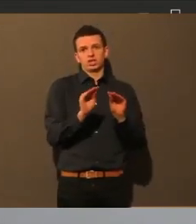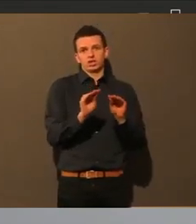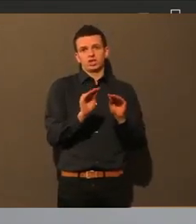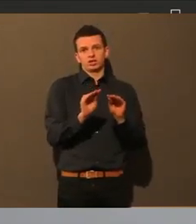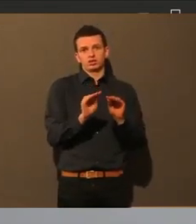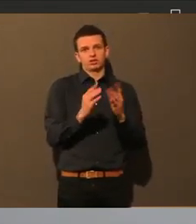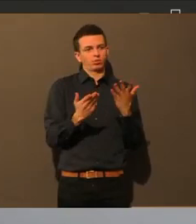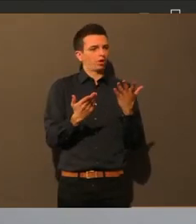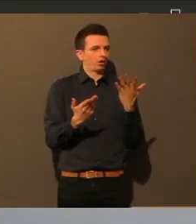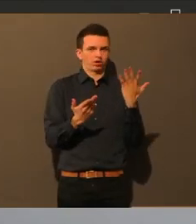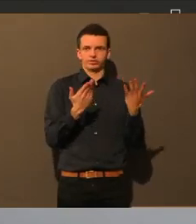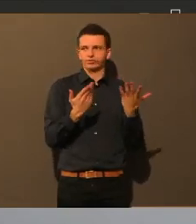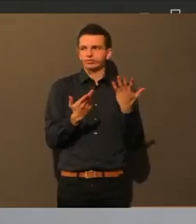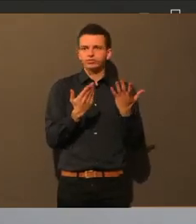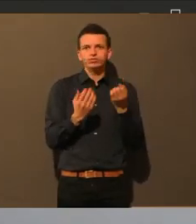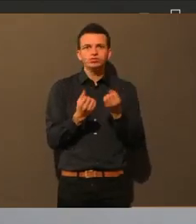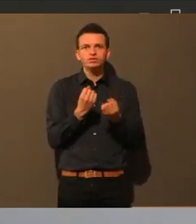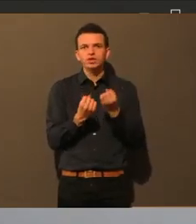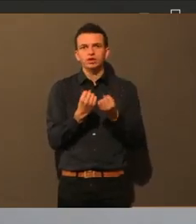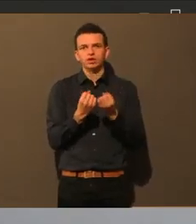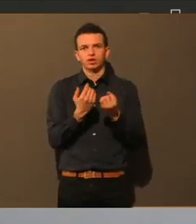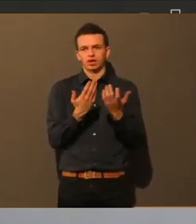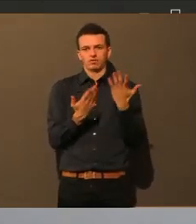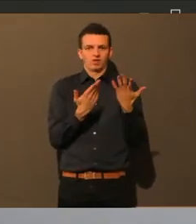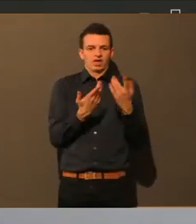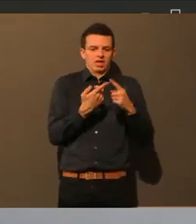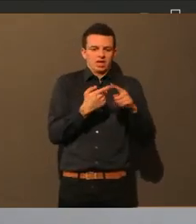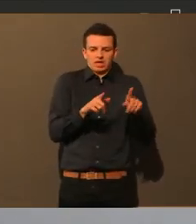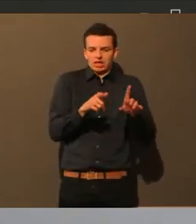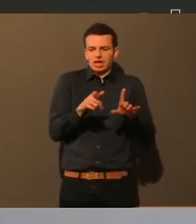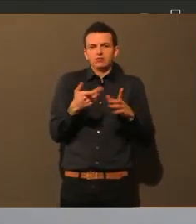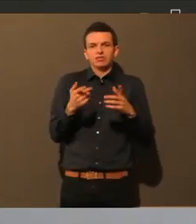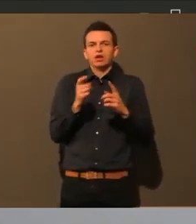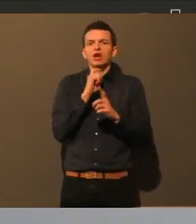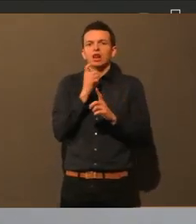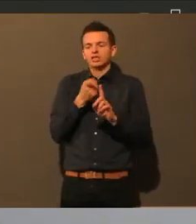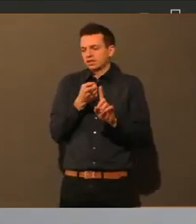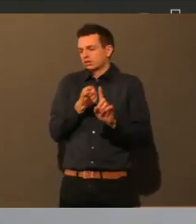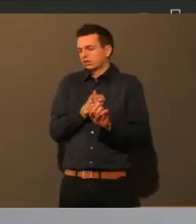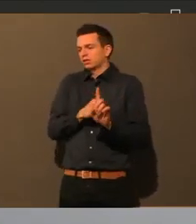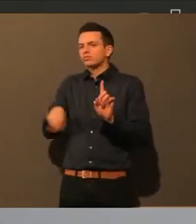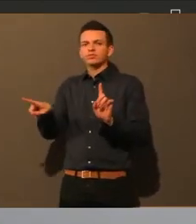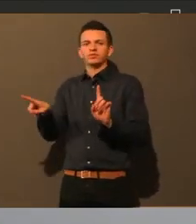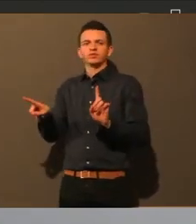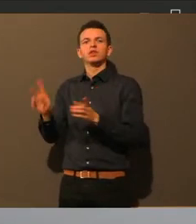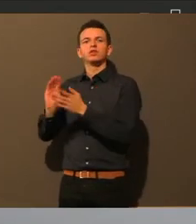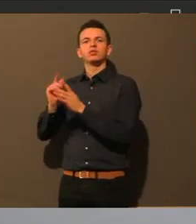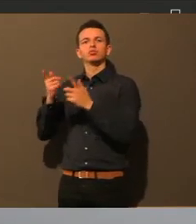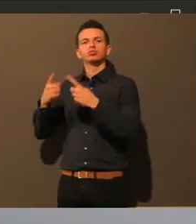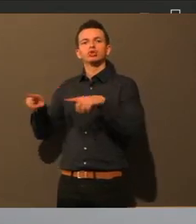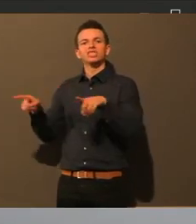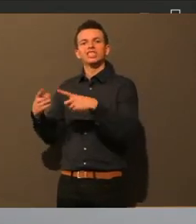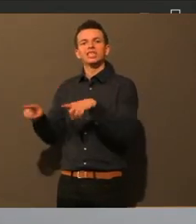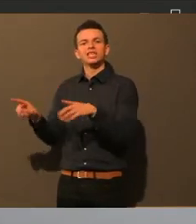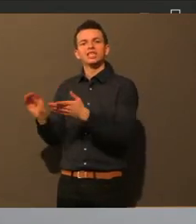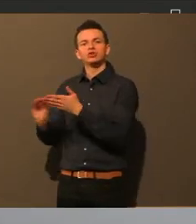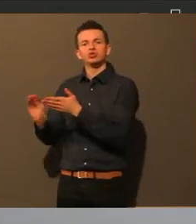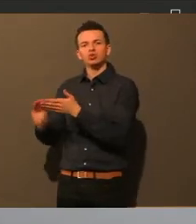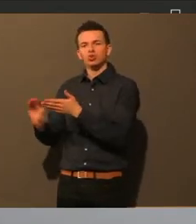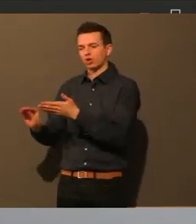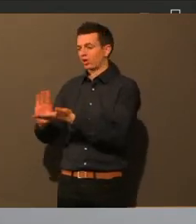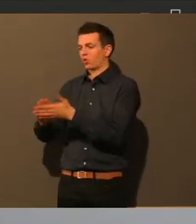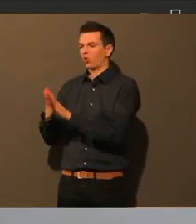Die letzten, wo ich jetzt gehört habe, die gehen in die alten Räume von der Musikschule, was ich gut finde. Klar, da sind Räume da. Man müsste aber auch IHK,